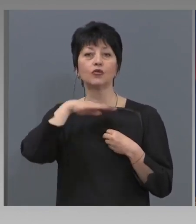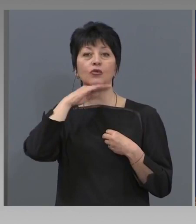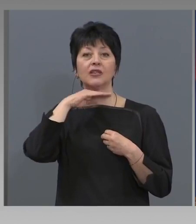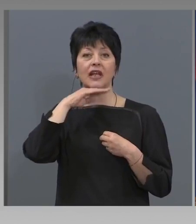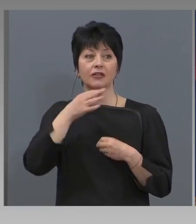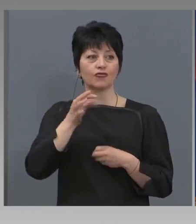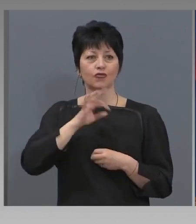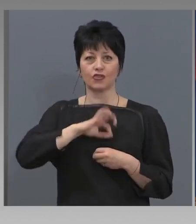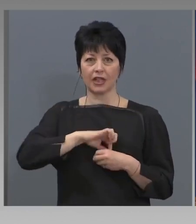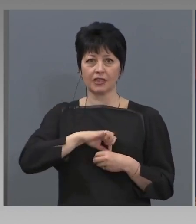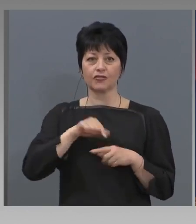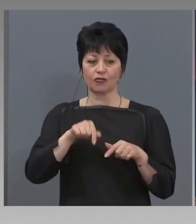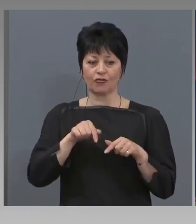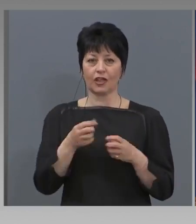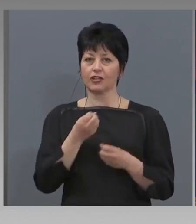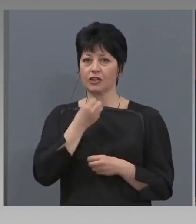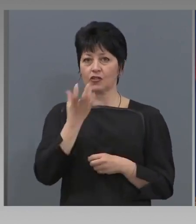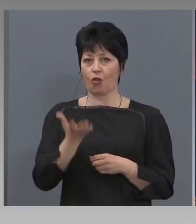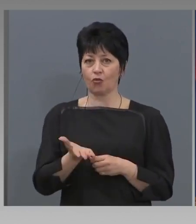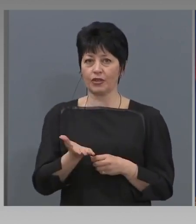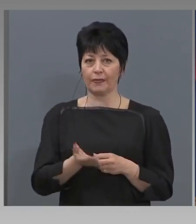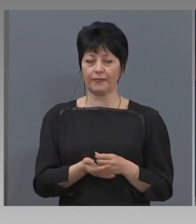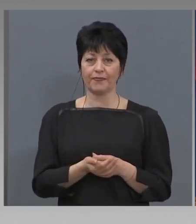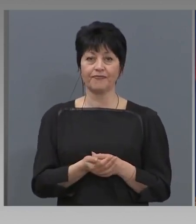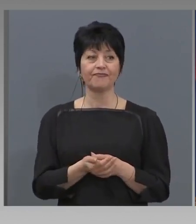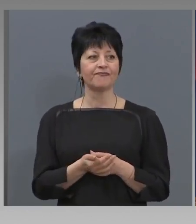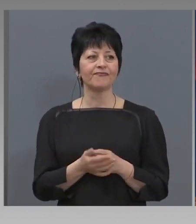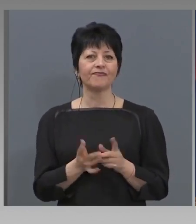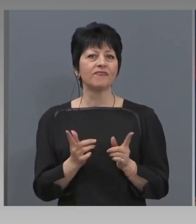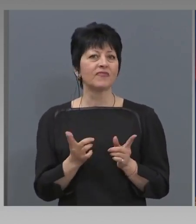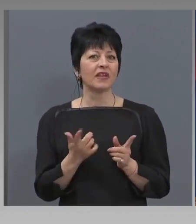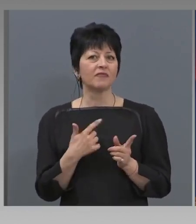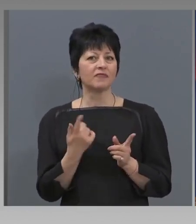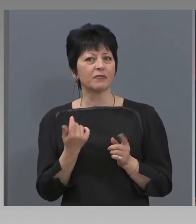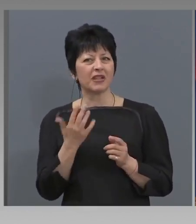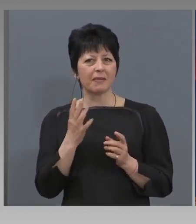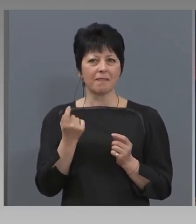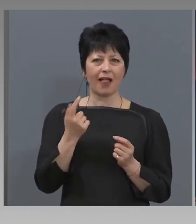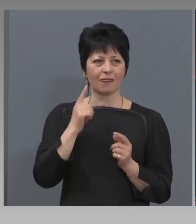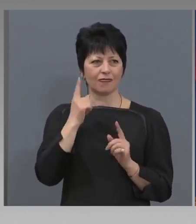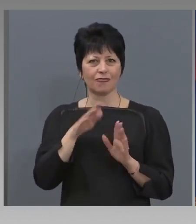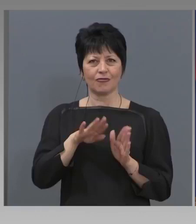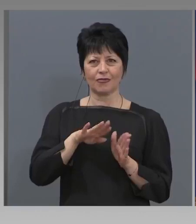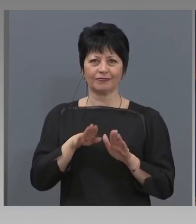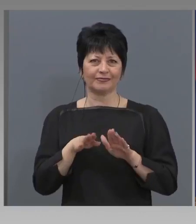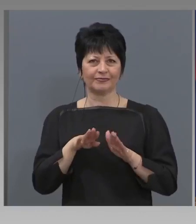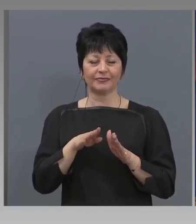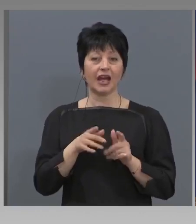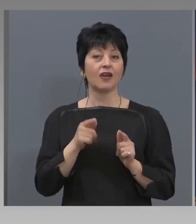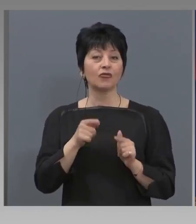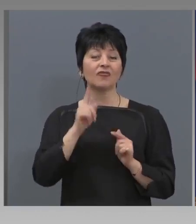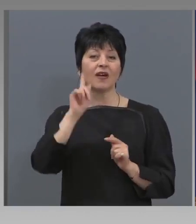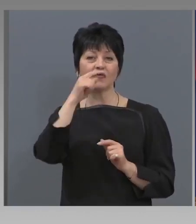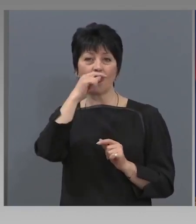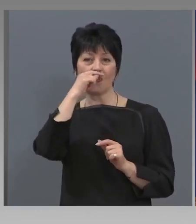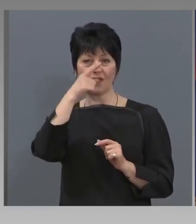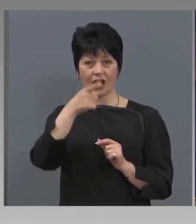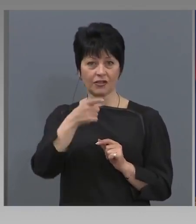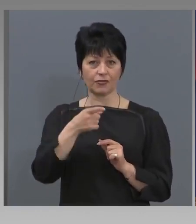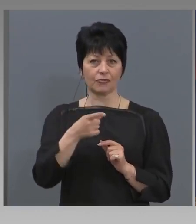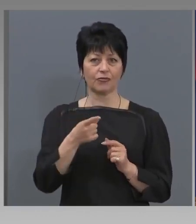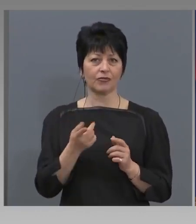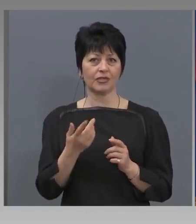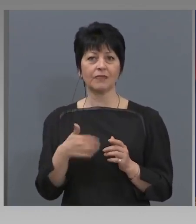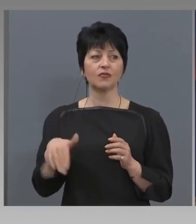шанс, че ще се случи. Много по-уклончив ще бъде. Но това е изключително важно. И много от